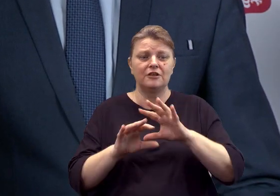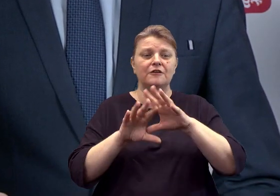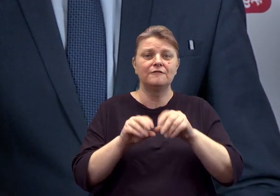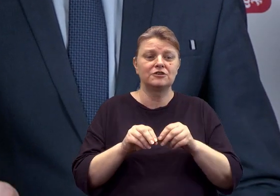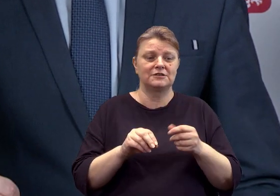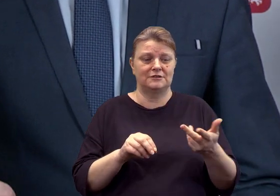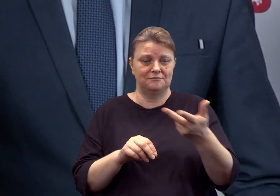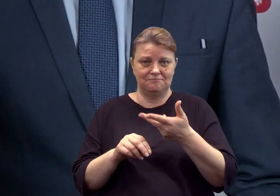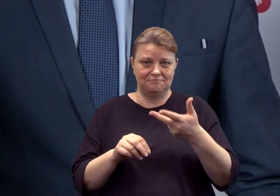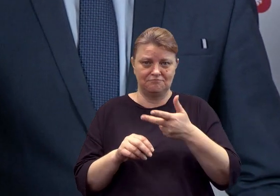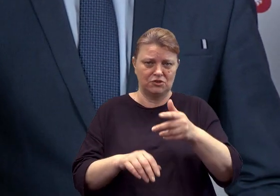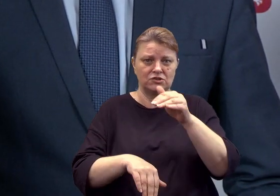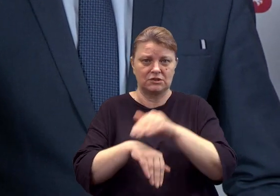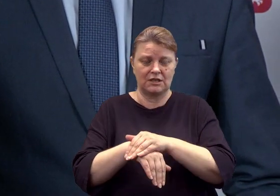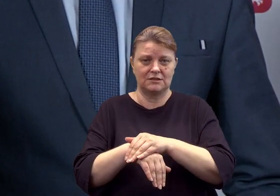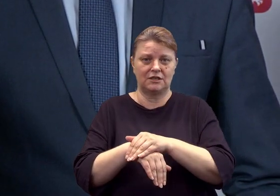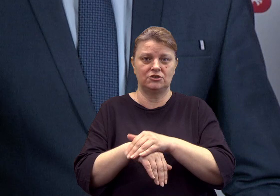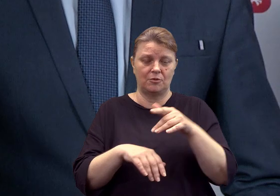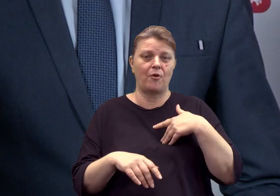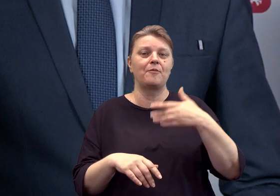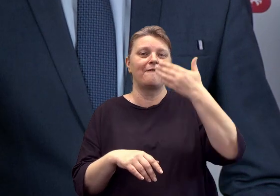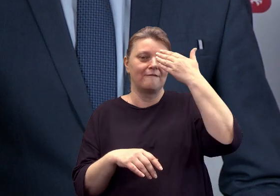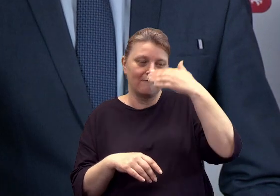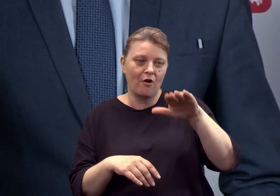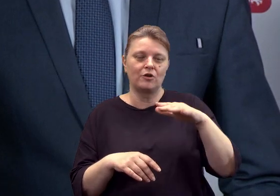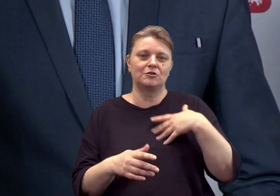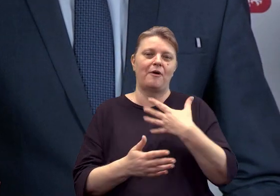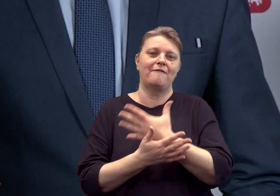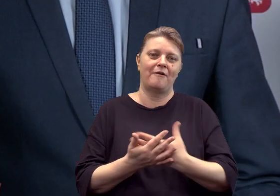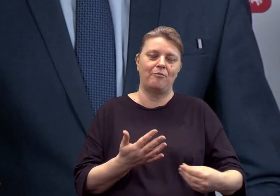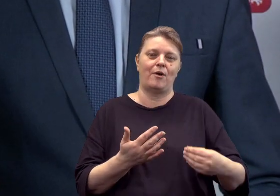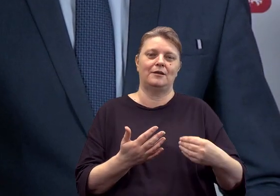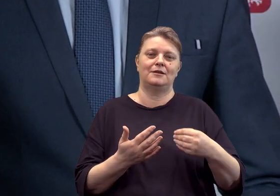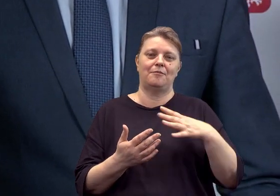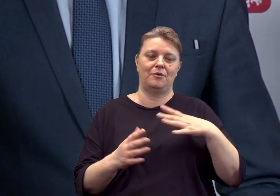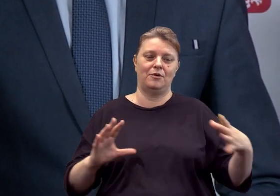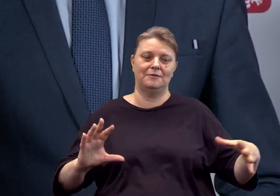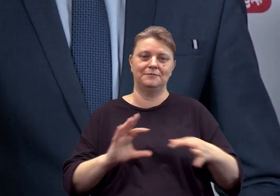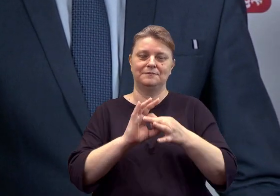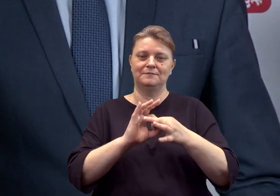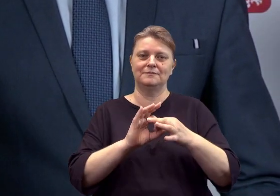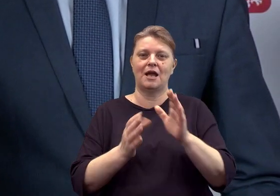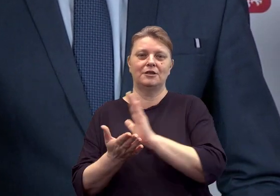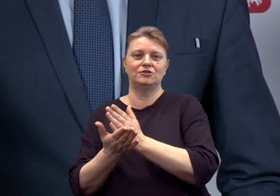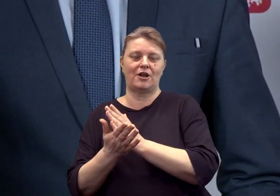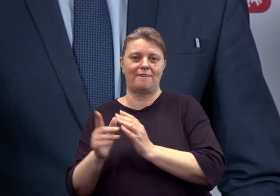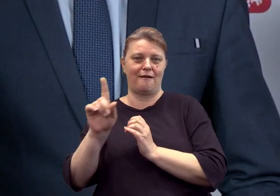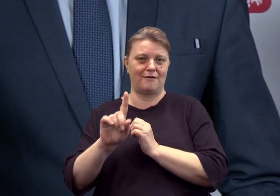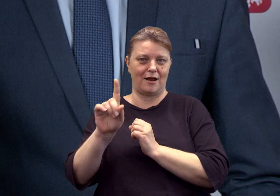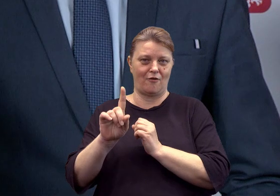partnerzy zgadzali się co do tego, że woleliby, ażeby wynagrodzenie nauczycielskie powiązane były ze średnią krajową, a nie z